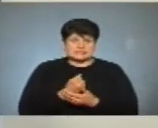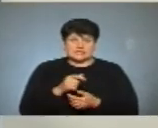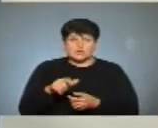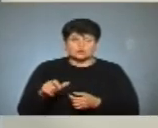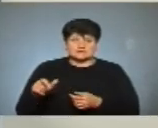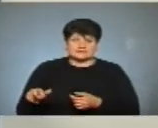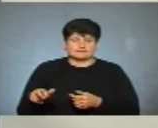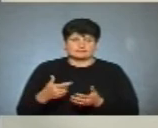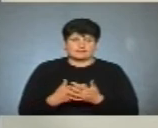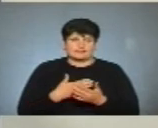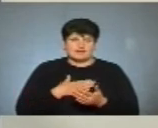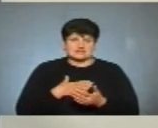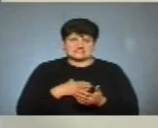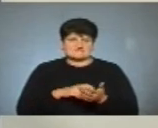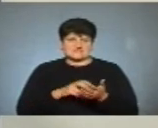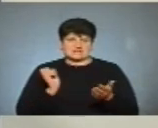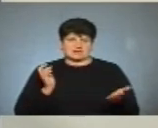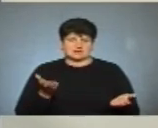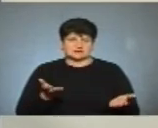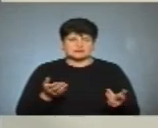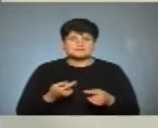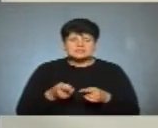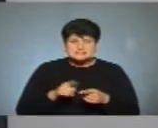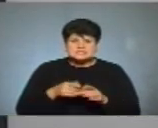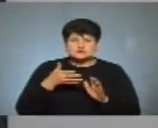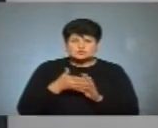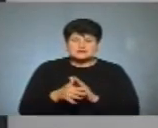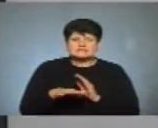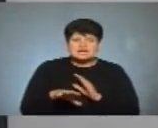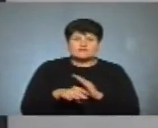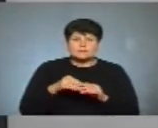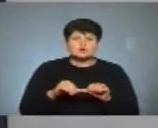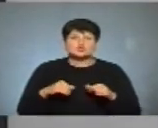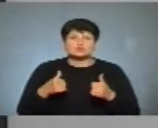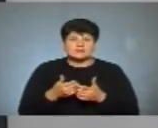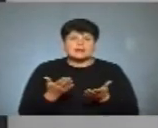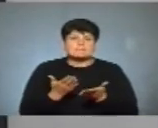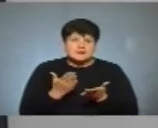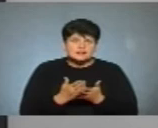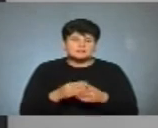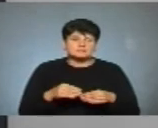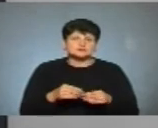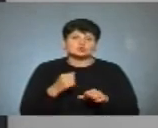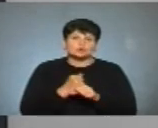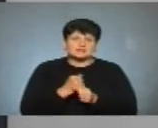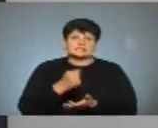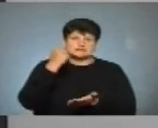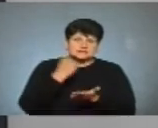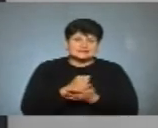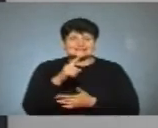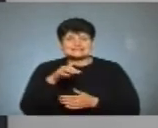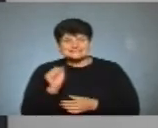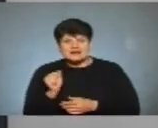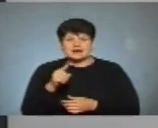які типу нас відкликали. Це розуміряла ТВК, яка мала би ставити вердикт потім, голосувати за чи